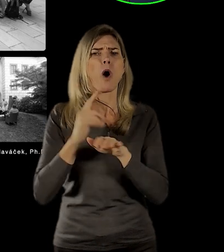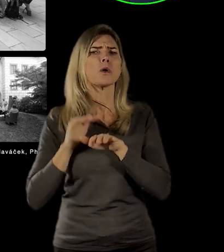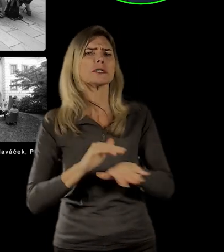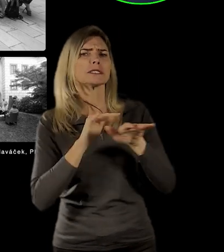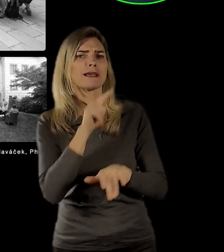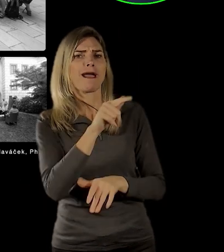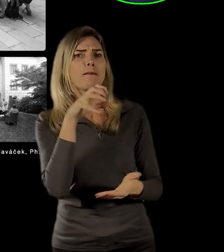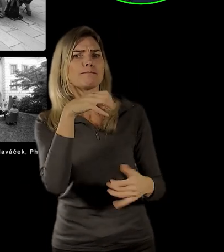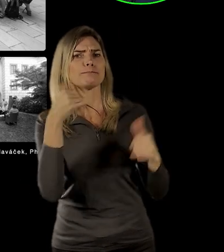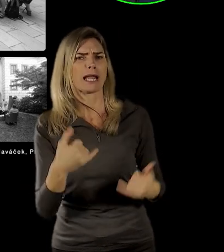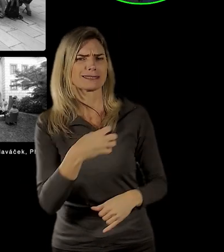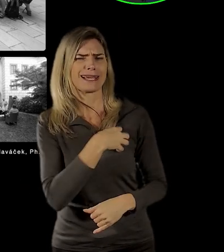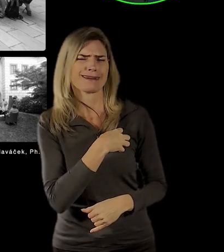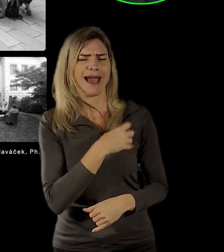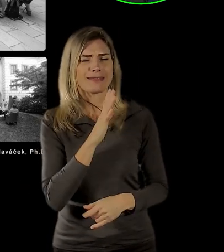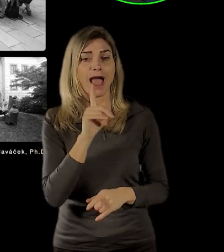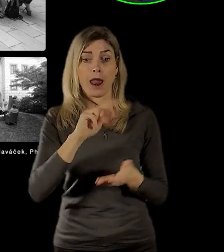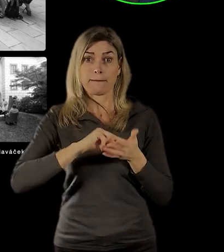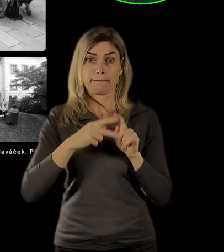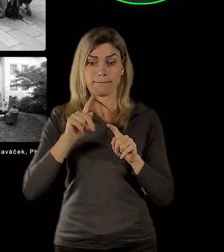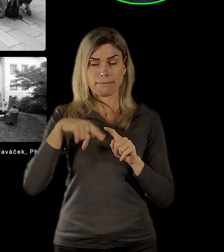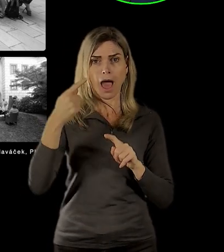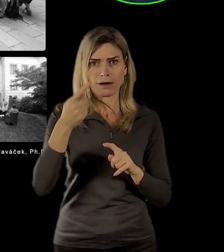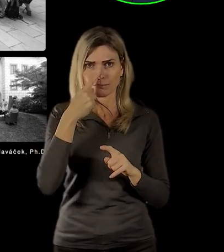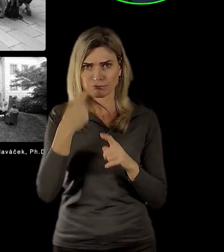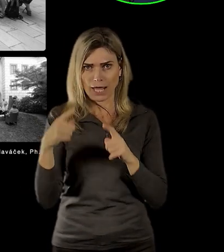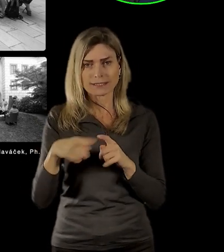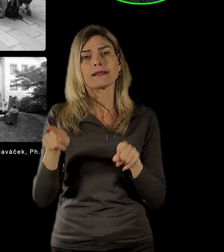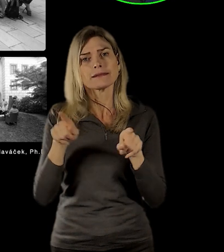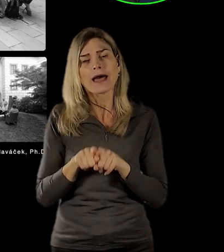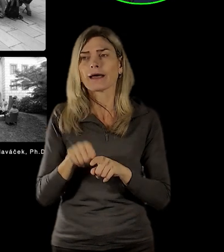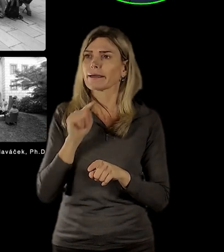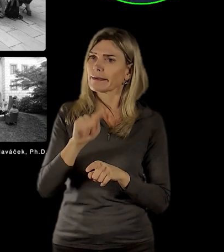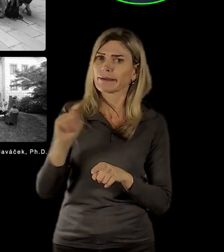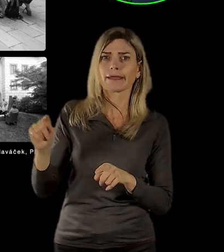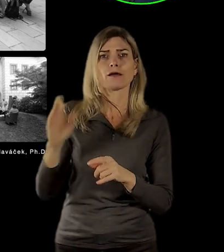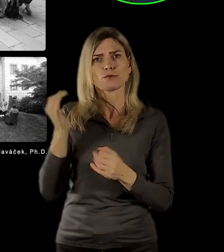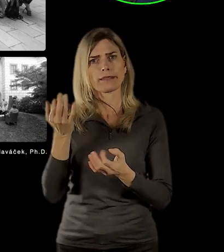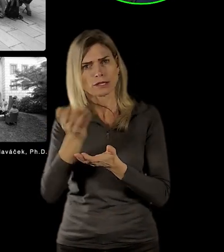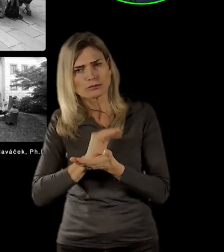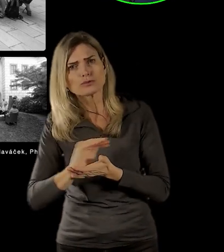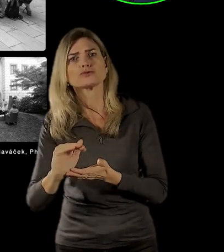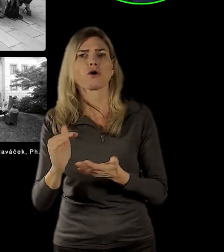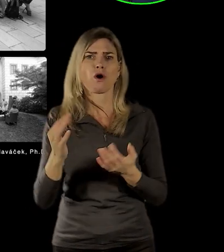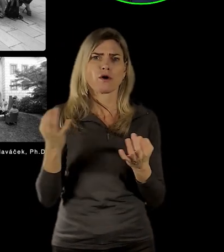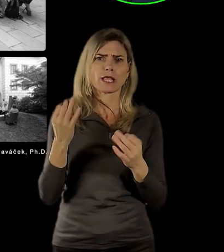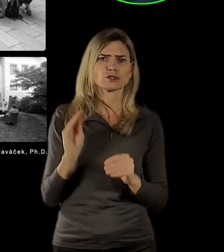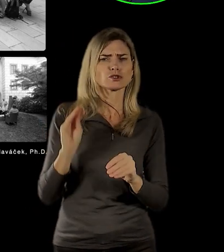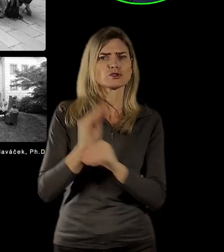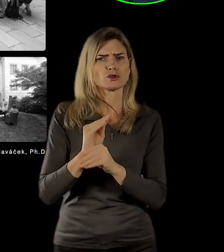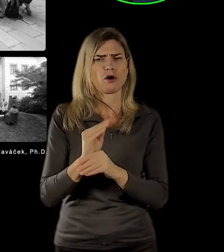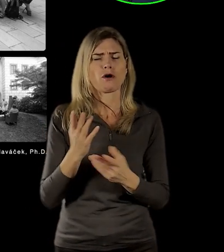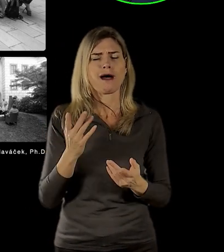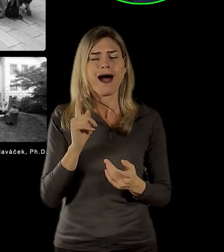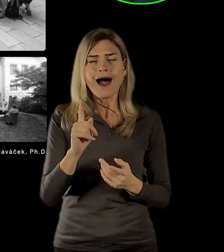kam se pak, předpokládám, od března příštěho roku dostanou i mimo nějaké ty katry a ozborejnou stráž, ale aby